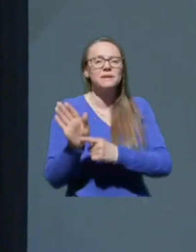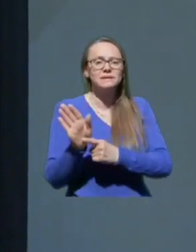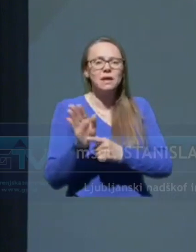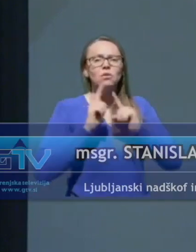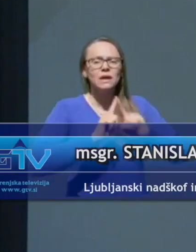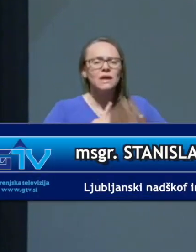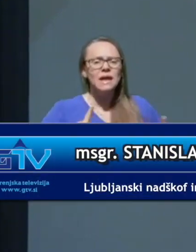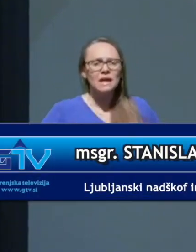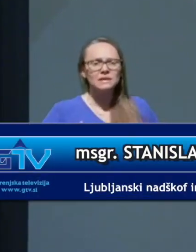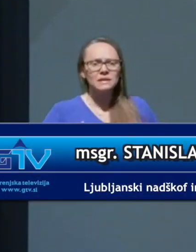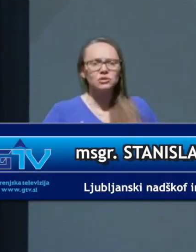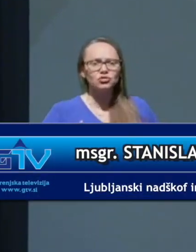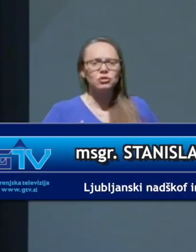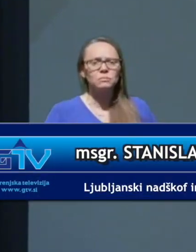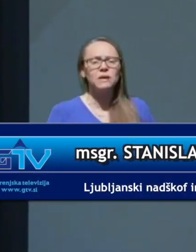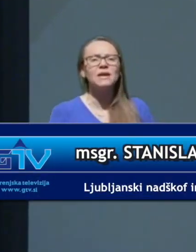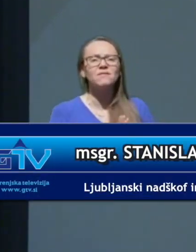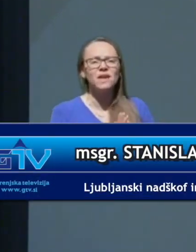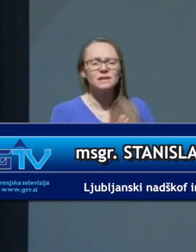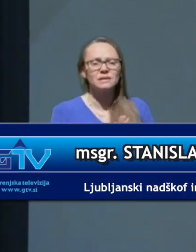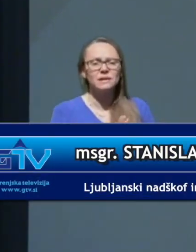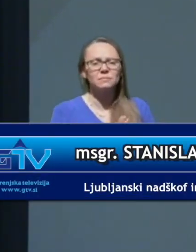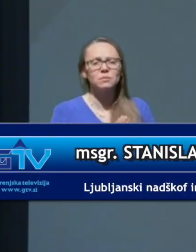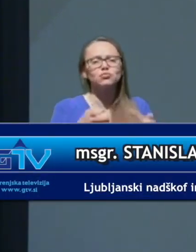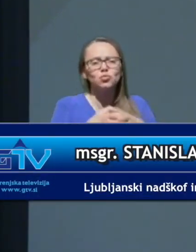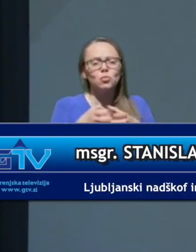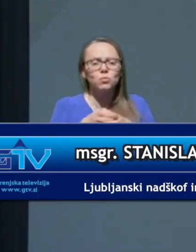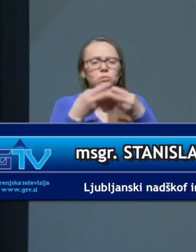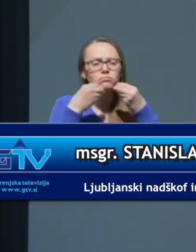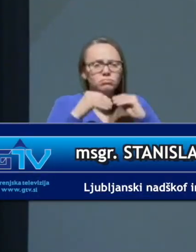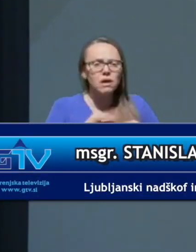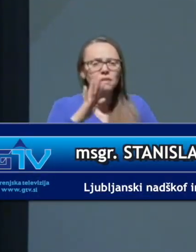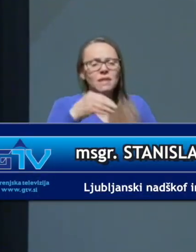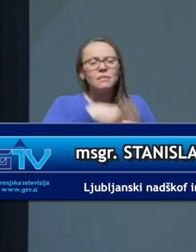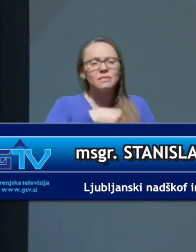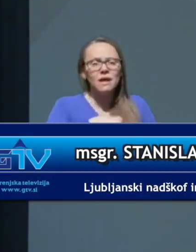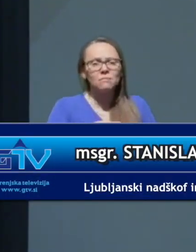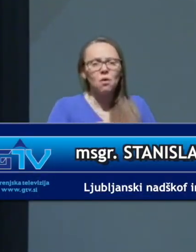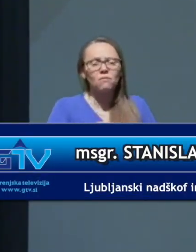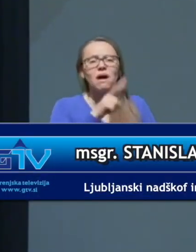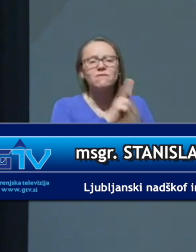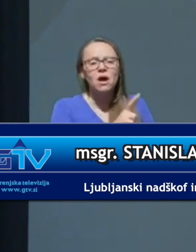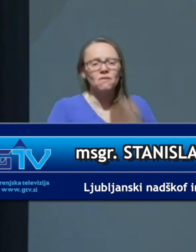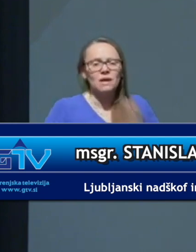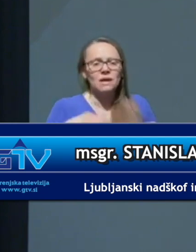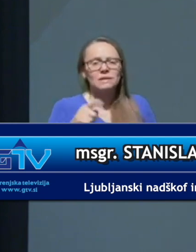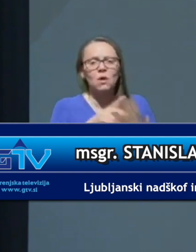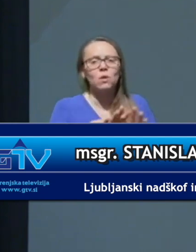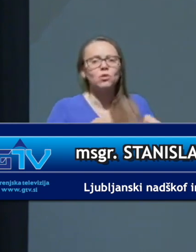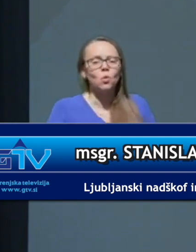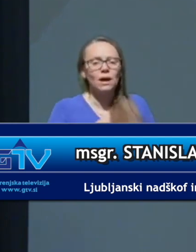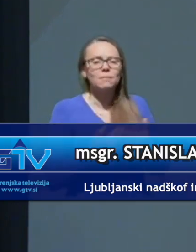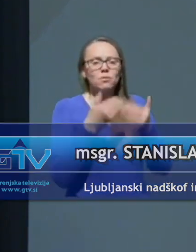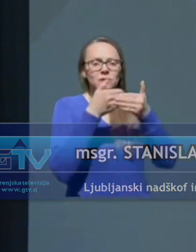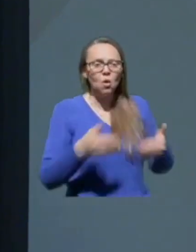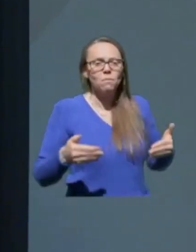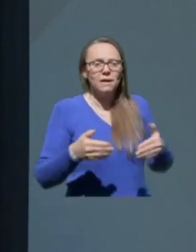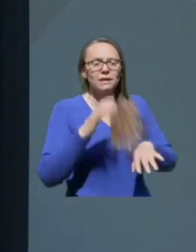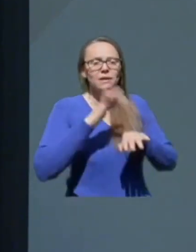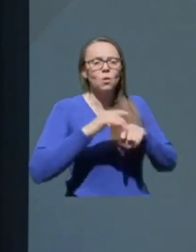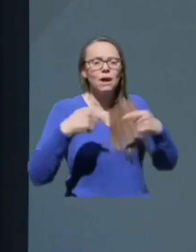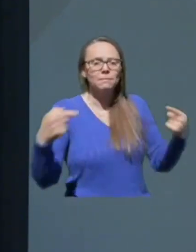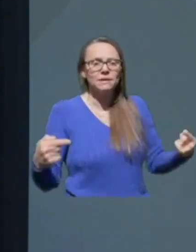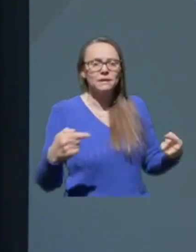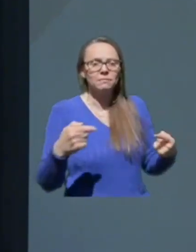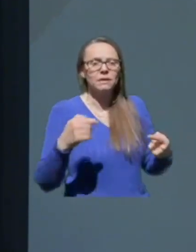verskih skupnosti spregovorimo na temo varovanja zdravja in ukrepov za omejitev epidemije COVID